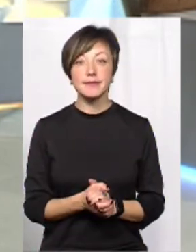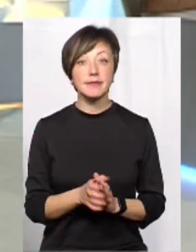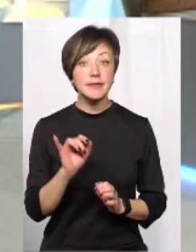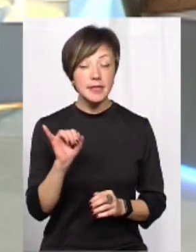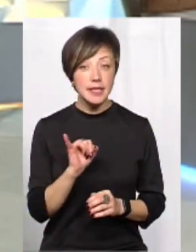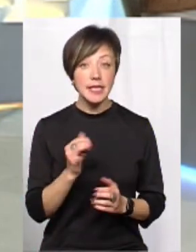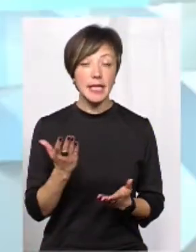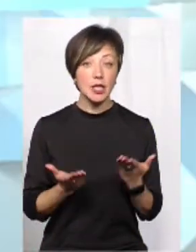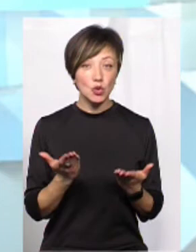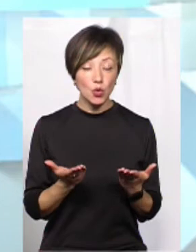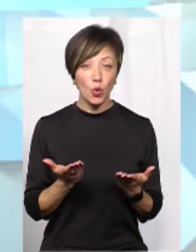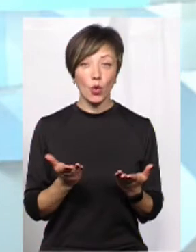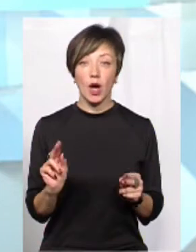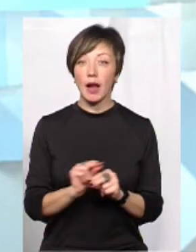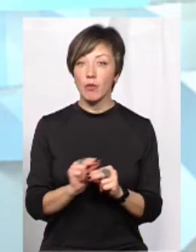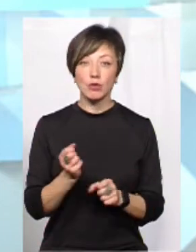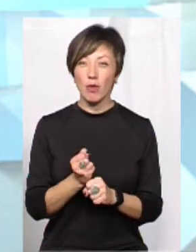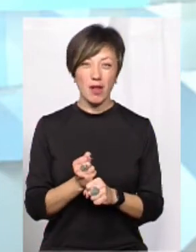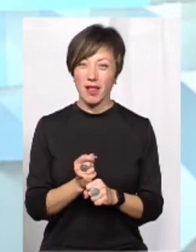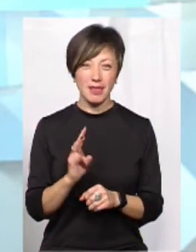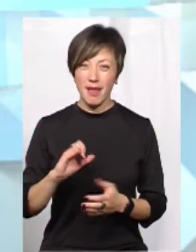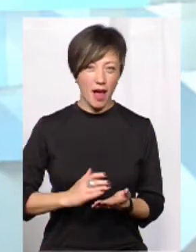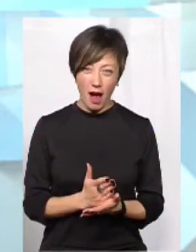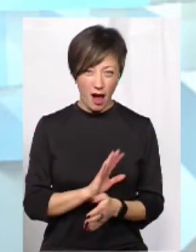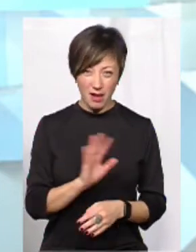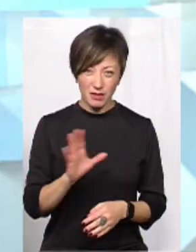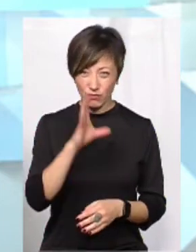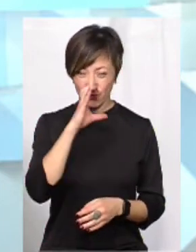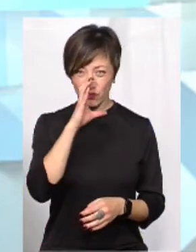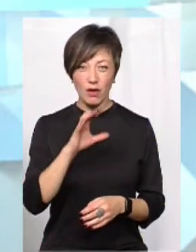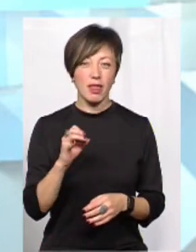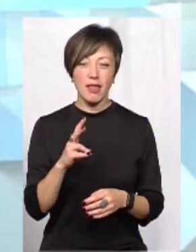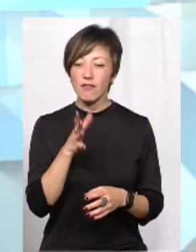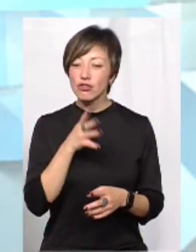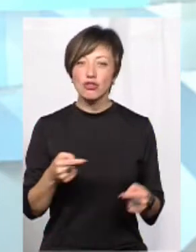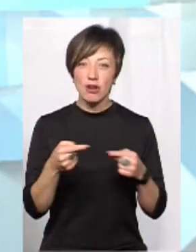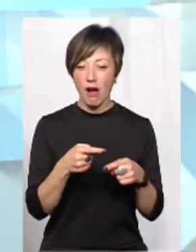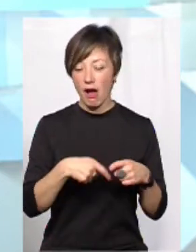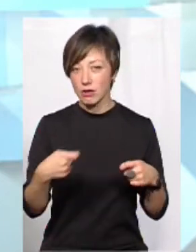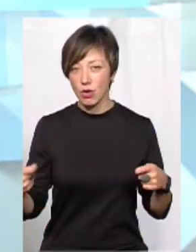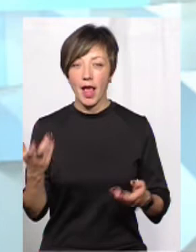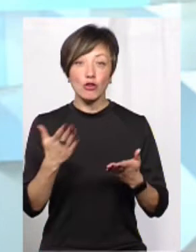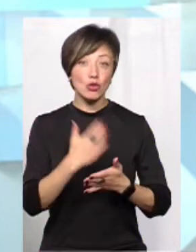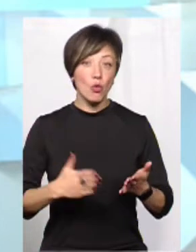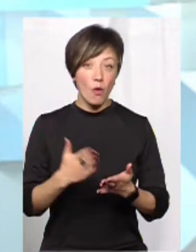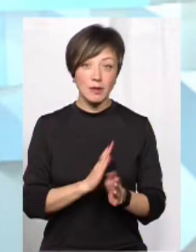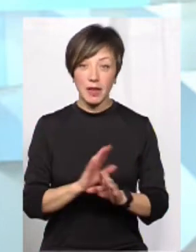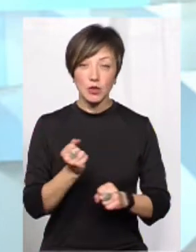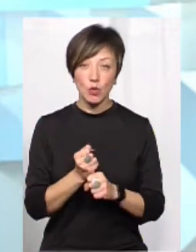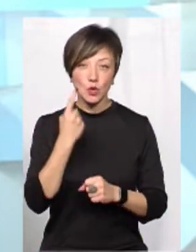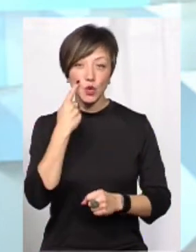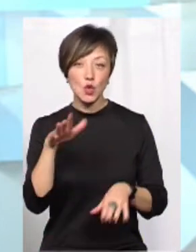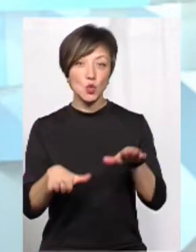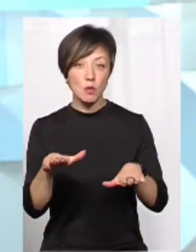І якщо ремонт зроблений неякісно, якщо ремонт зроблений невчасно, якщо він не зроблений зовсім, якщо є